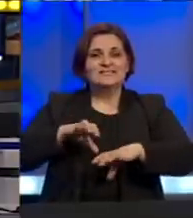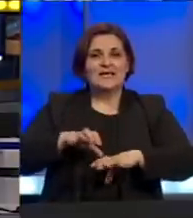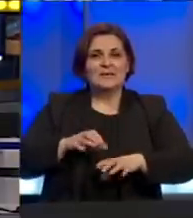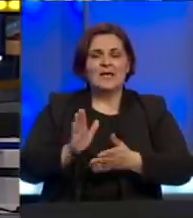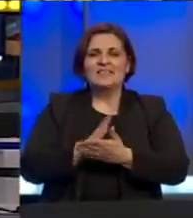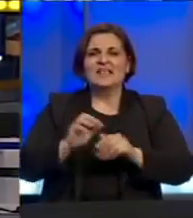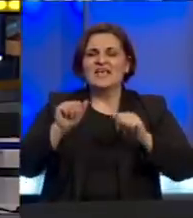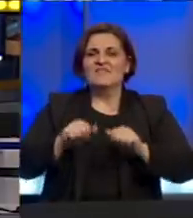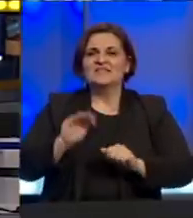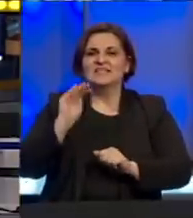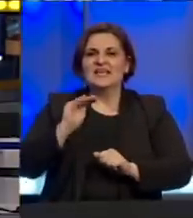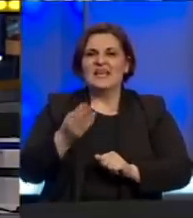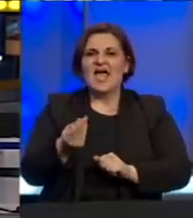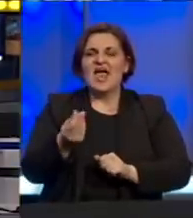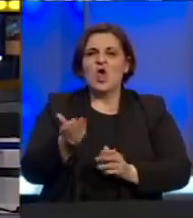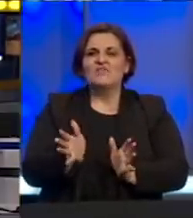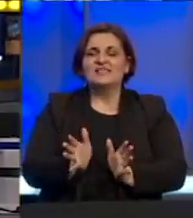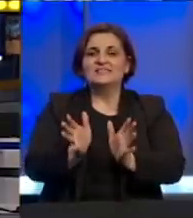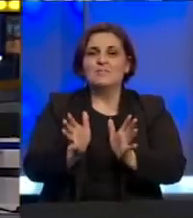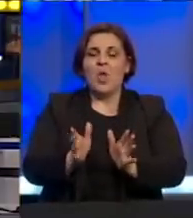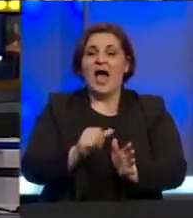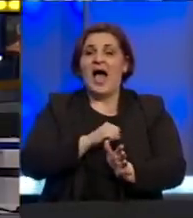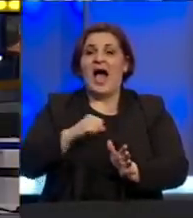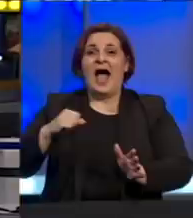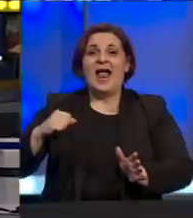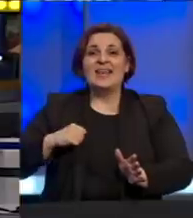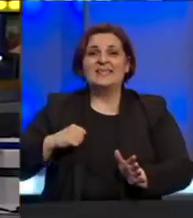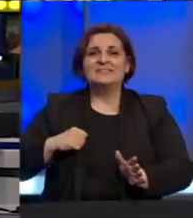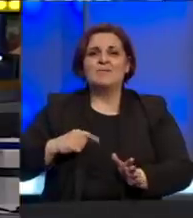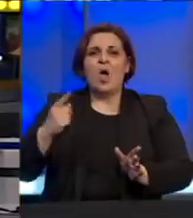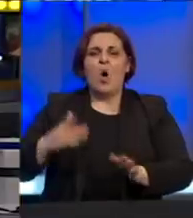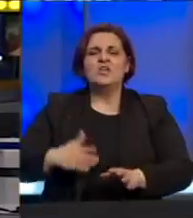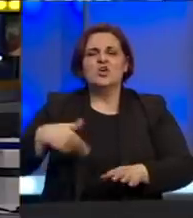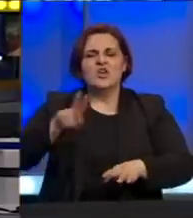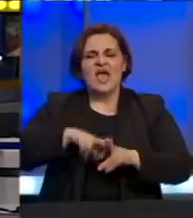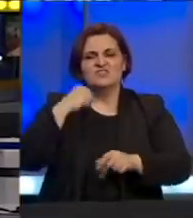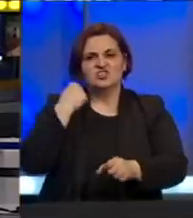entitetska vlast najavljuje novčane stimulacije, ali samo za najpredanije poslu.